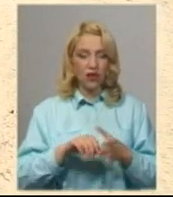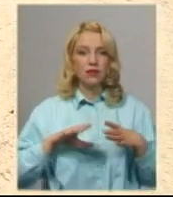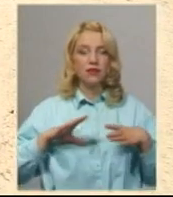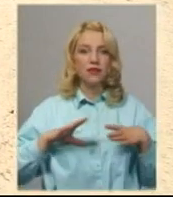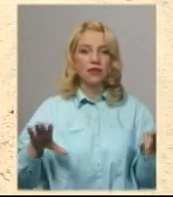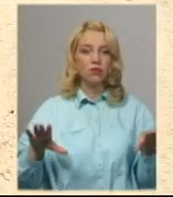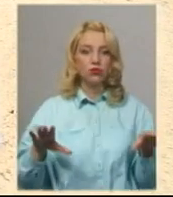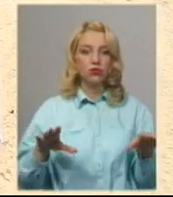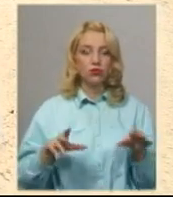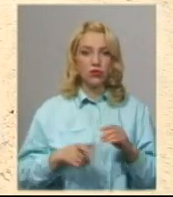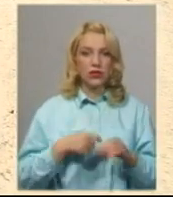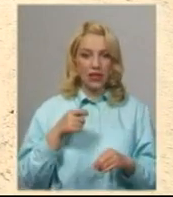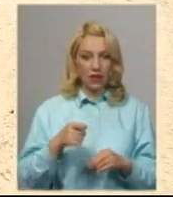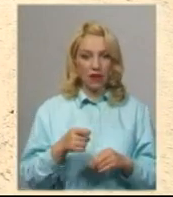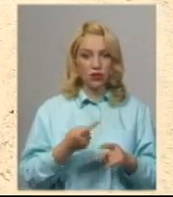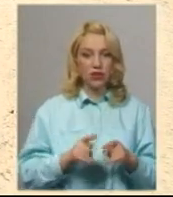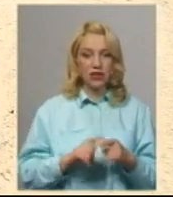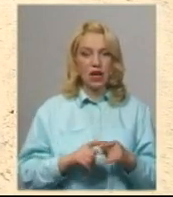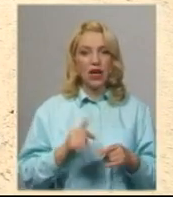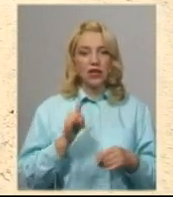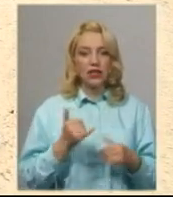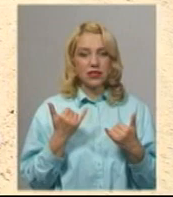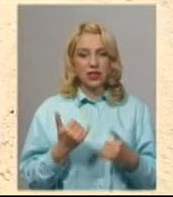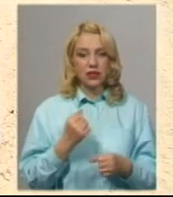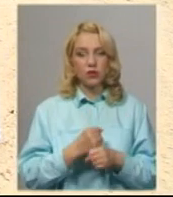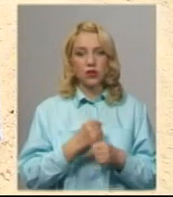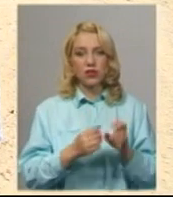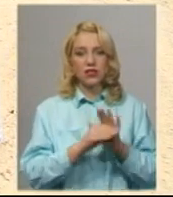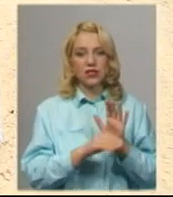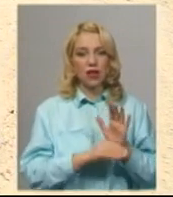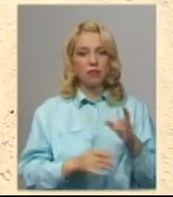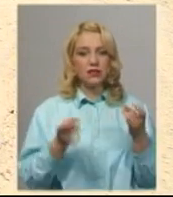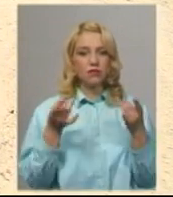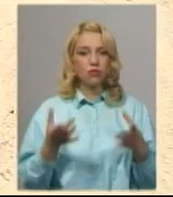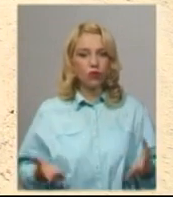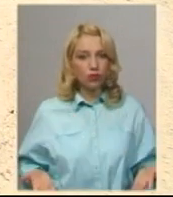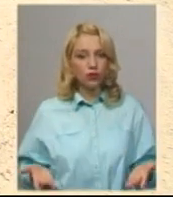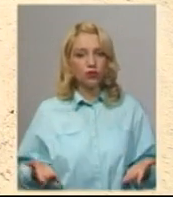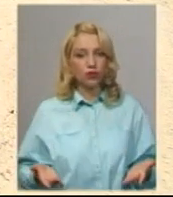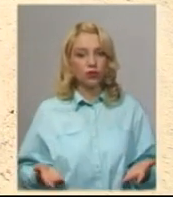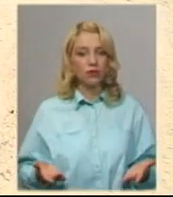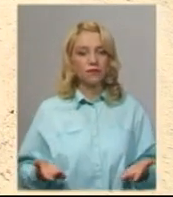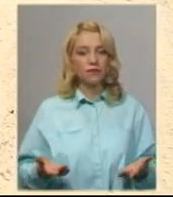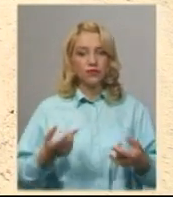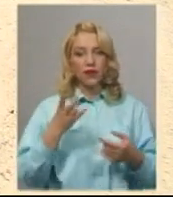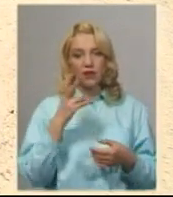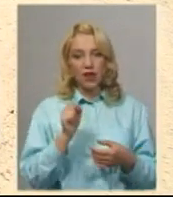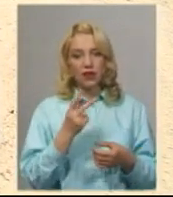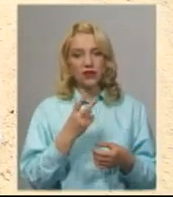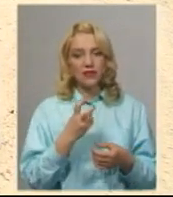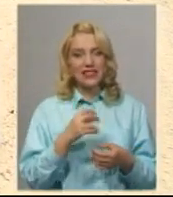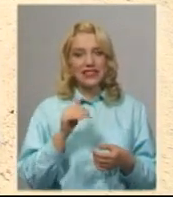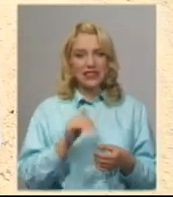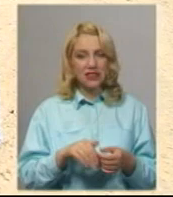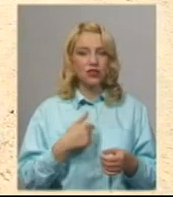було заявлено на цей. Зараз працюємо по системі спрощеної, там до 200 тисяч ми